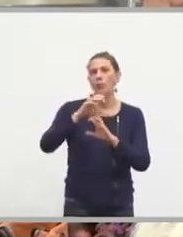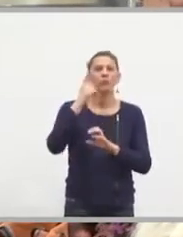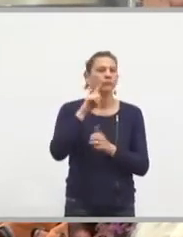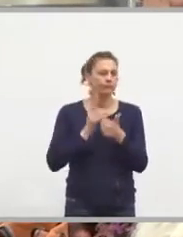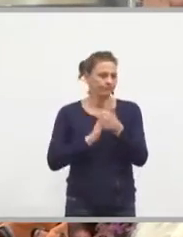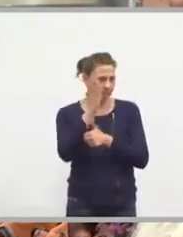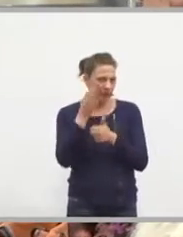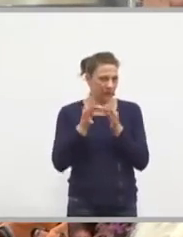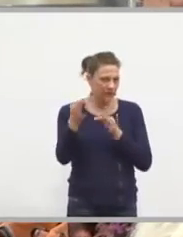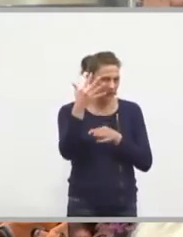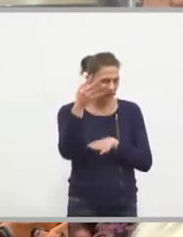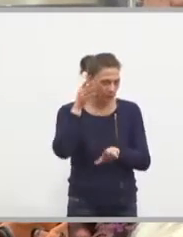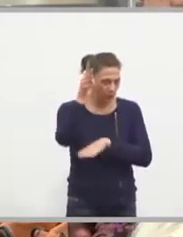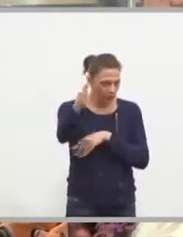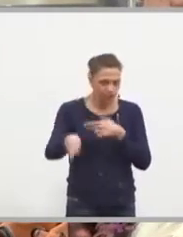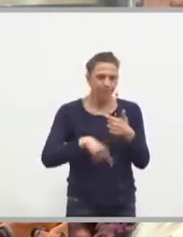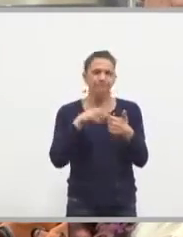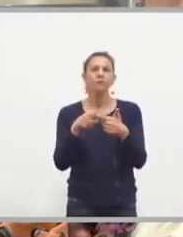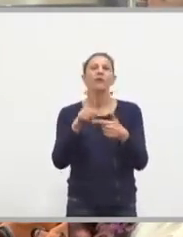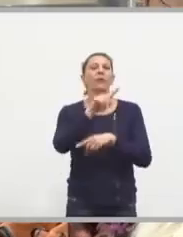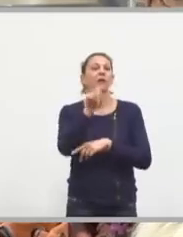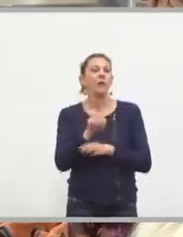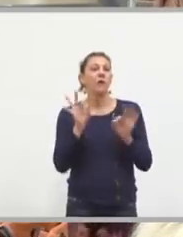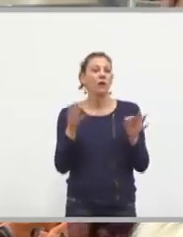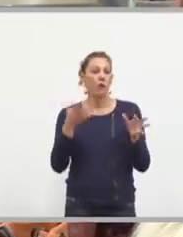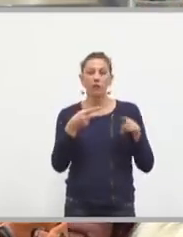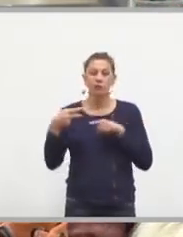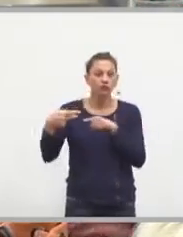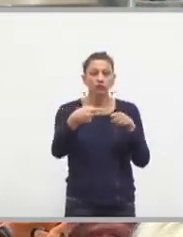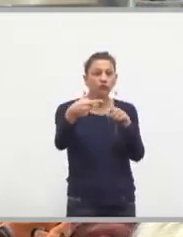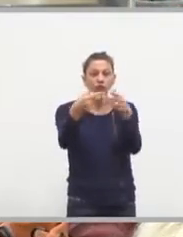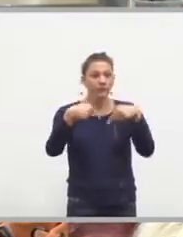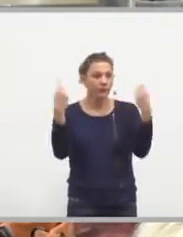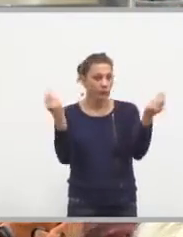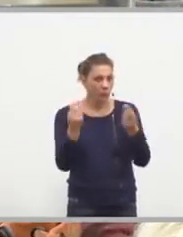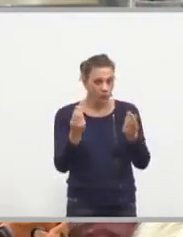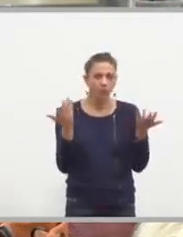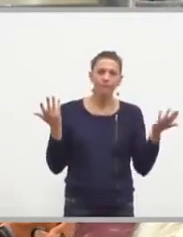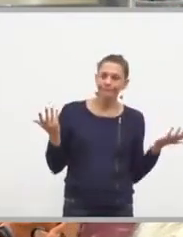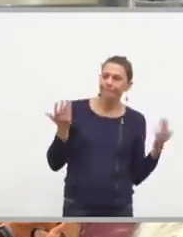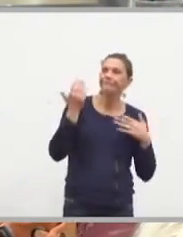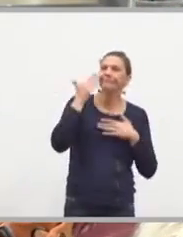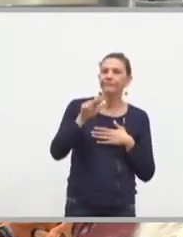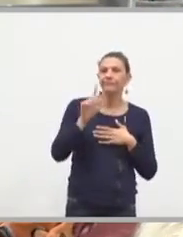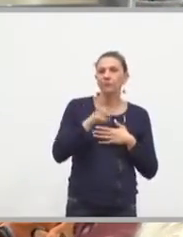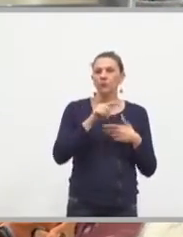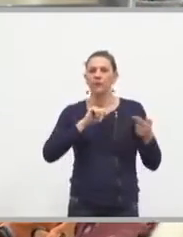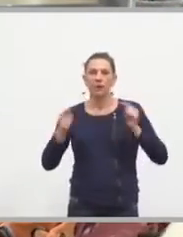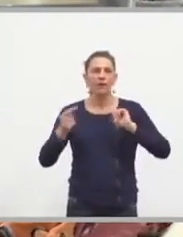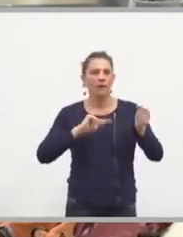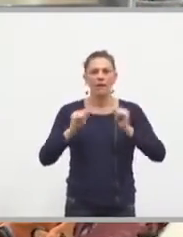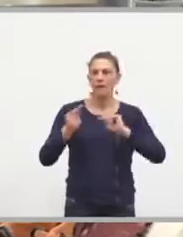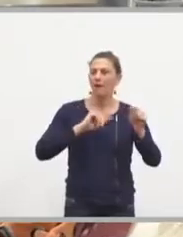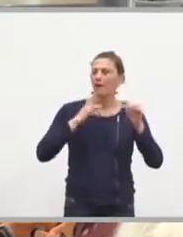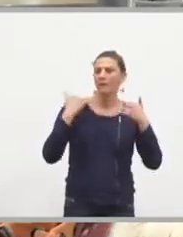5, la question du trajet. On sait bien que la question du trajet a poussé à de nombreux débats. Il faut que ça soit soldé.